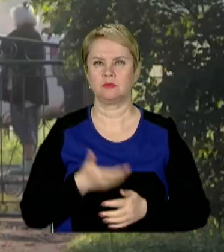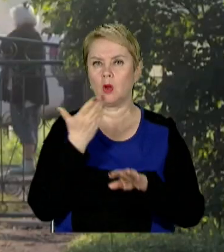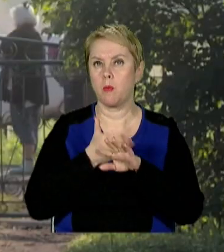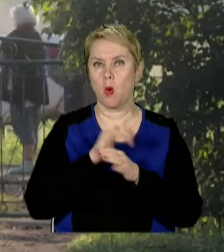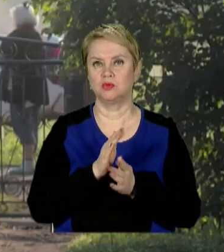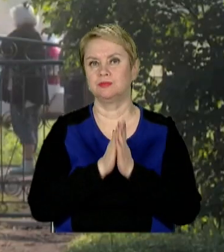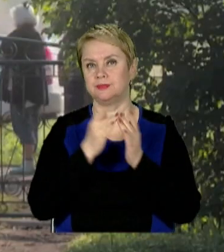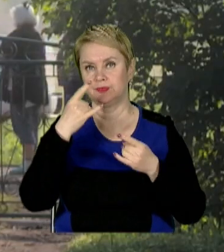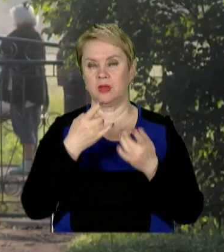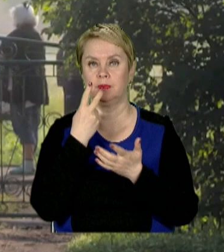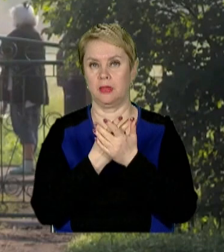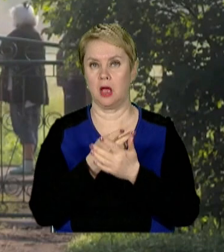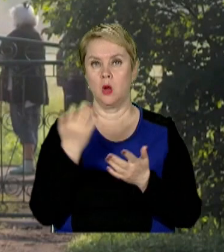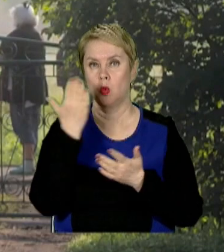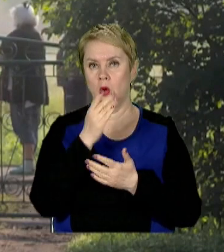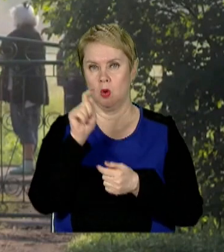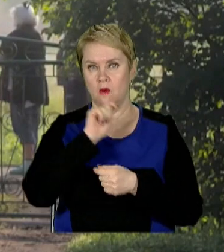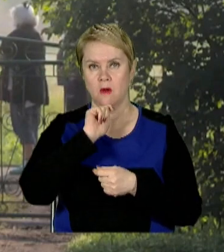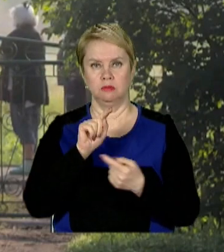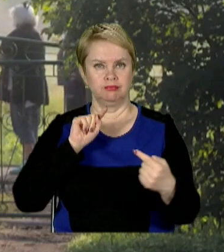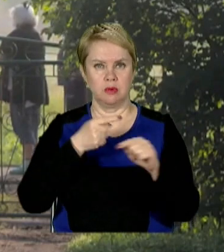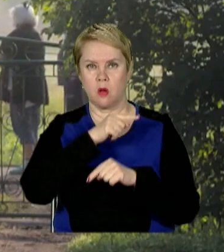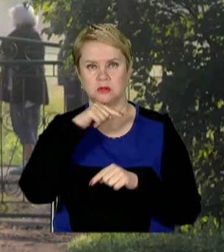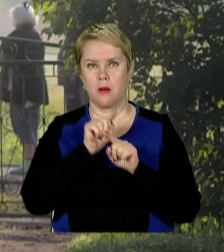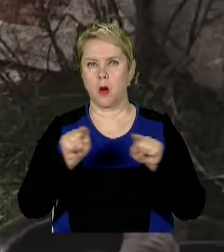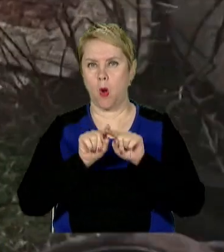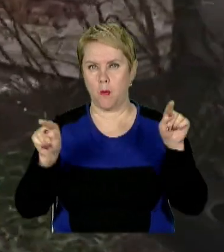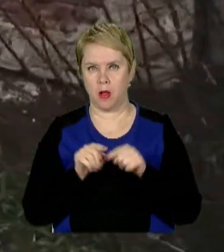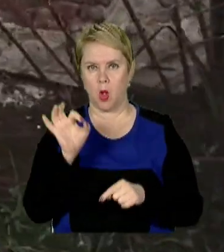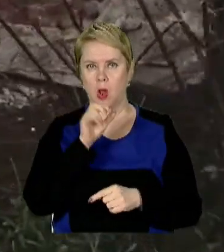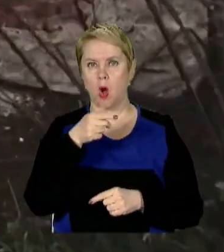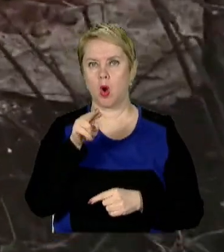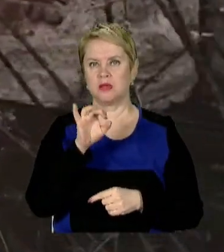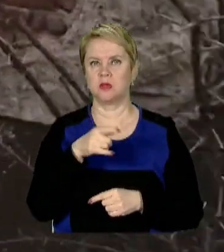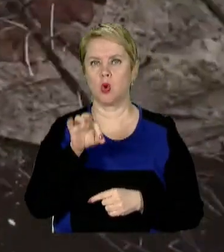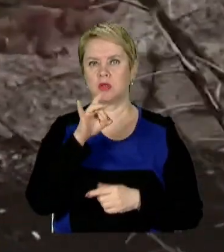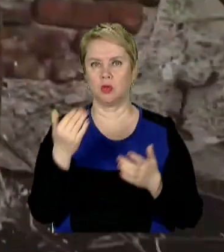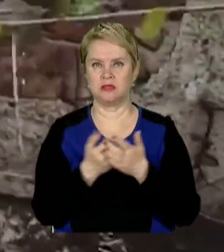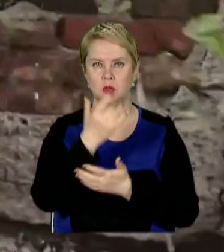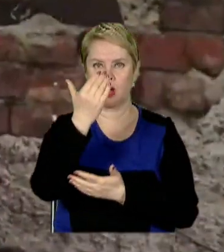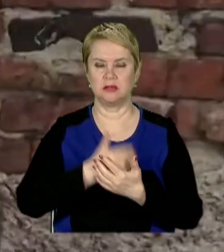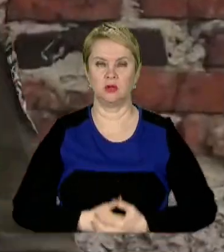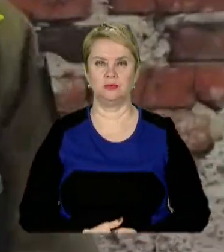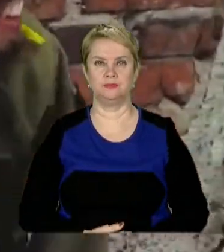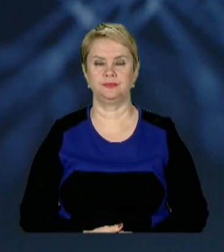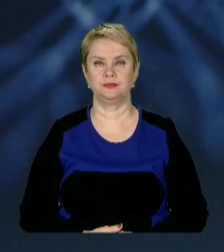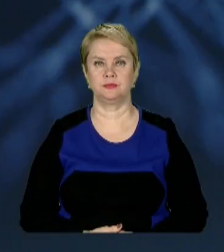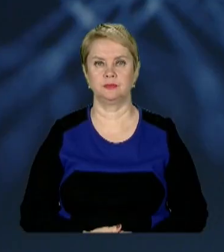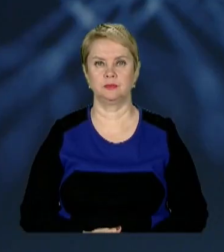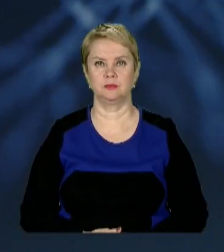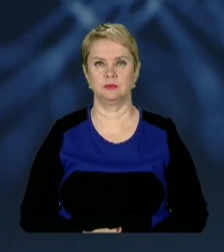Польща. Так українські кінометці протистоять потужній російській пропаганді. Олена Городецька, Сергій Озеров, новини 11 каналу.